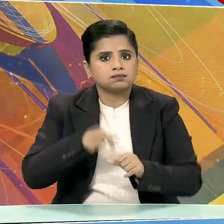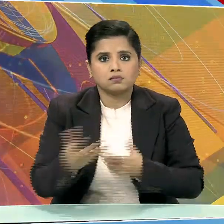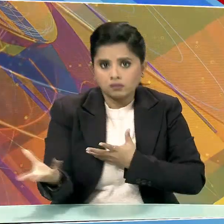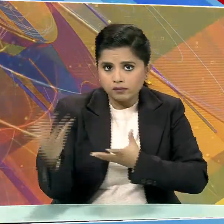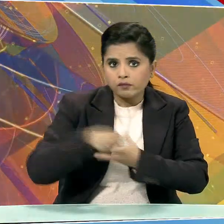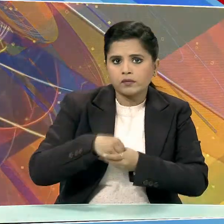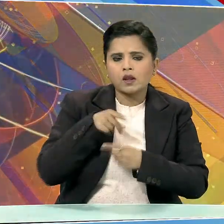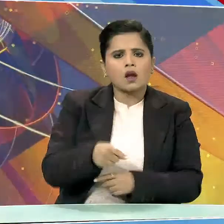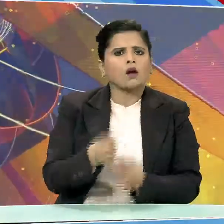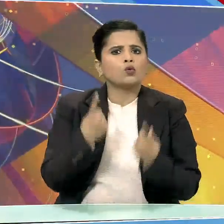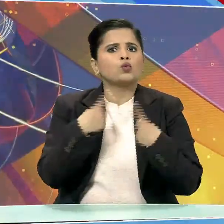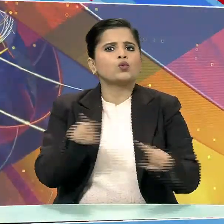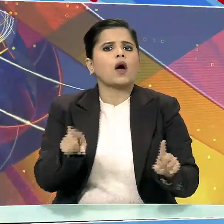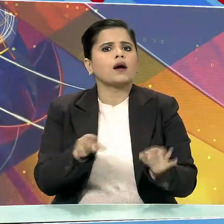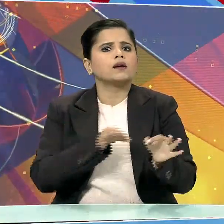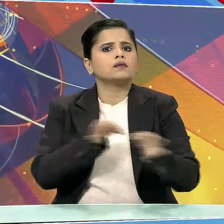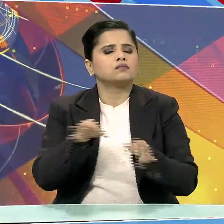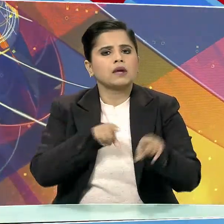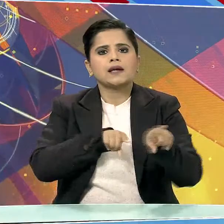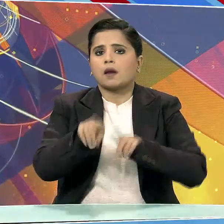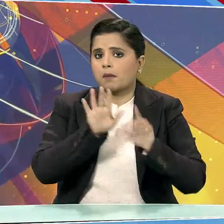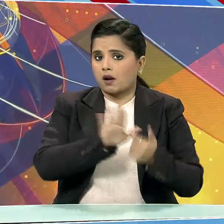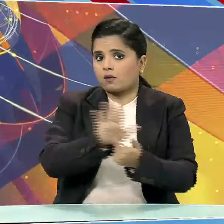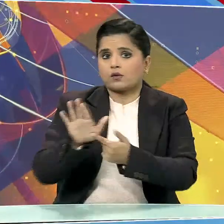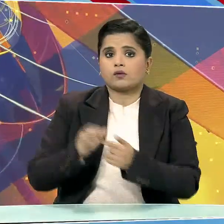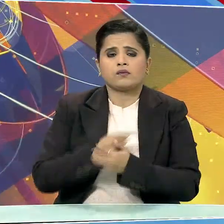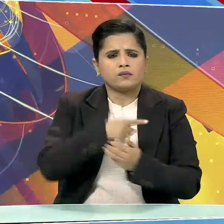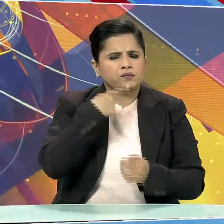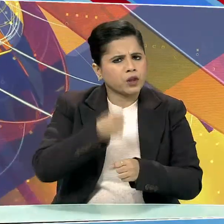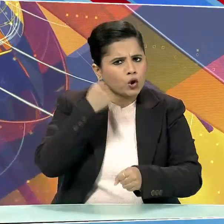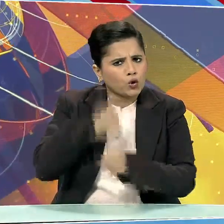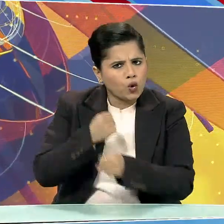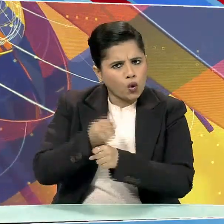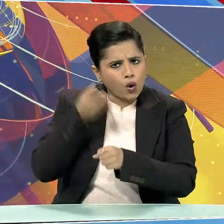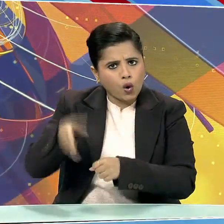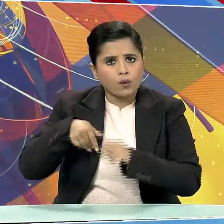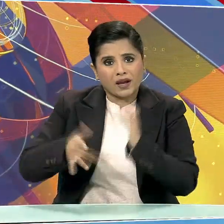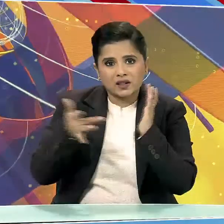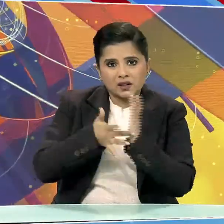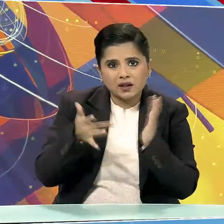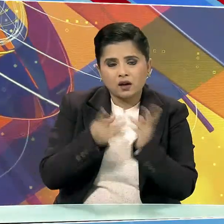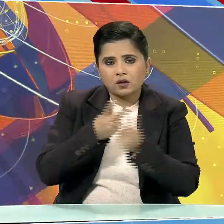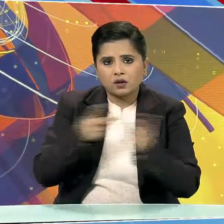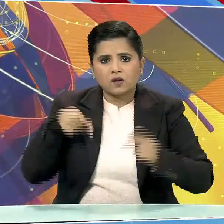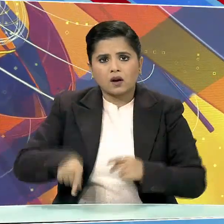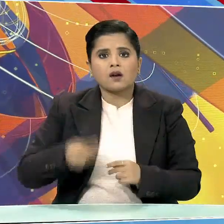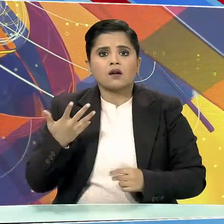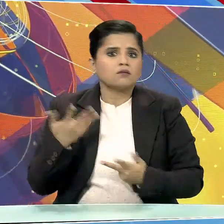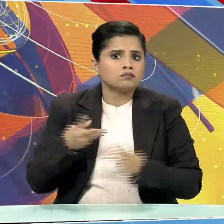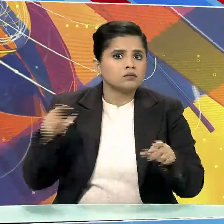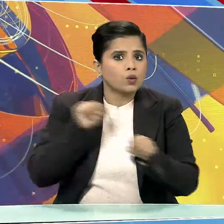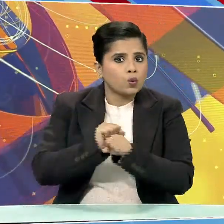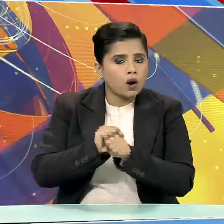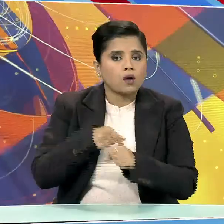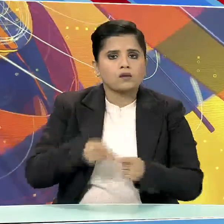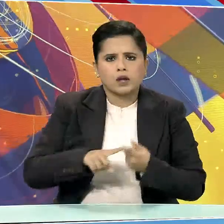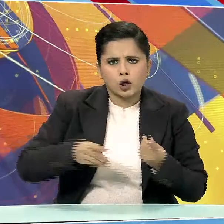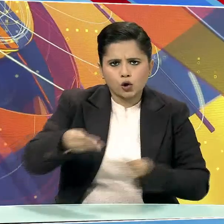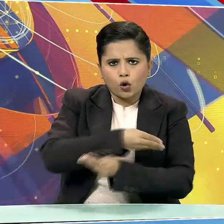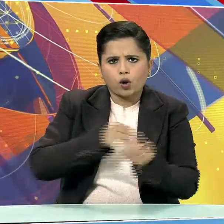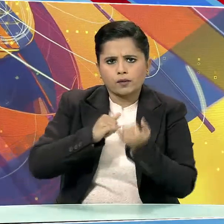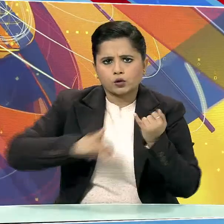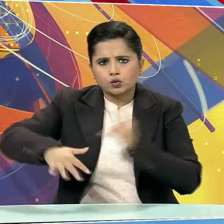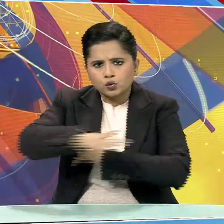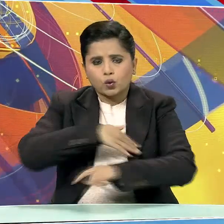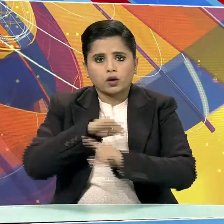का सही उधारन प्रस्तोत कर रहा है उन्होंने कहा कि सरकार डिस्टल अंतियोदे की दिशा में आर्थिक, सामाजिक